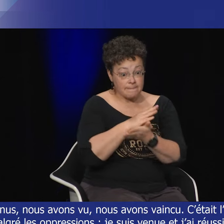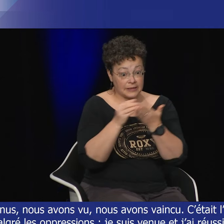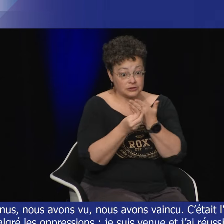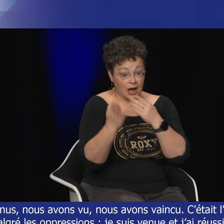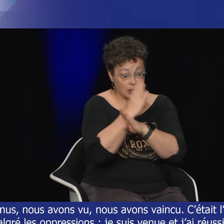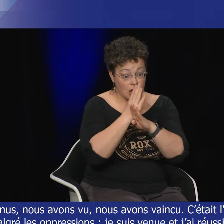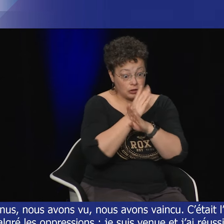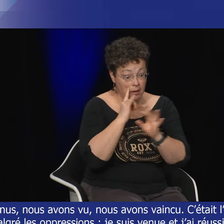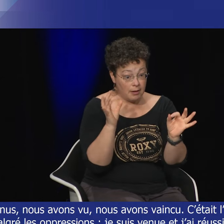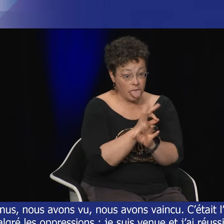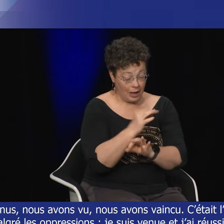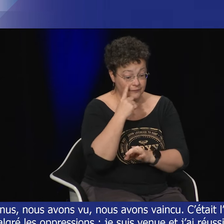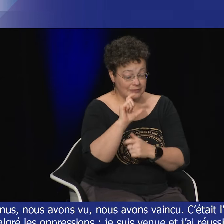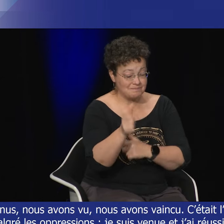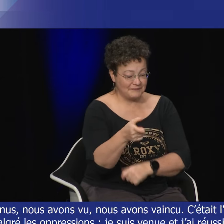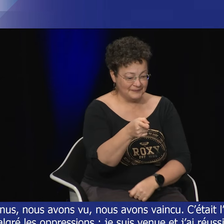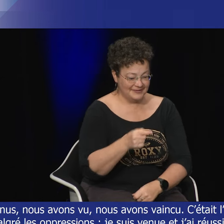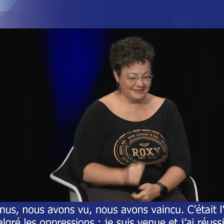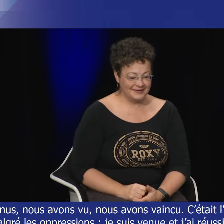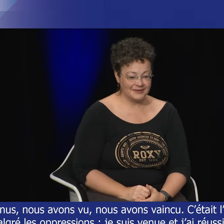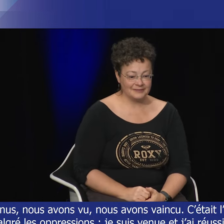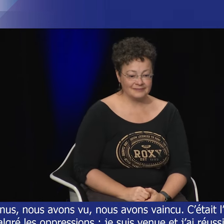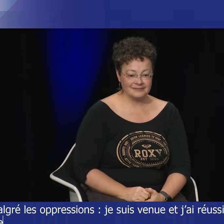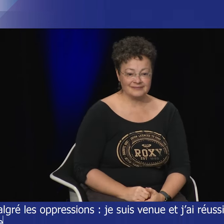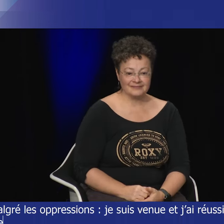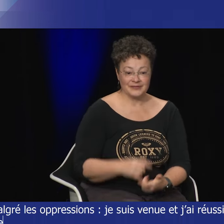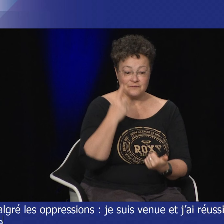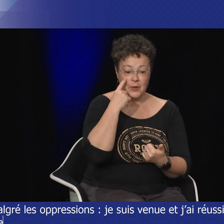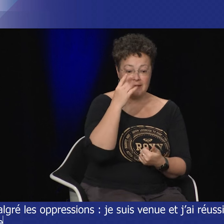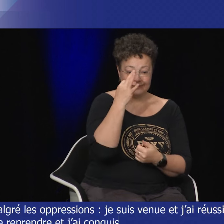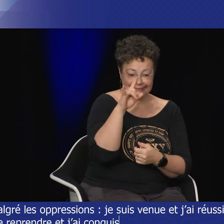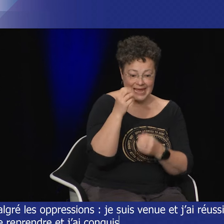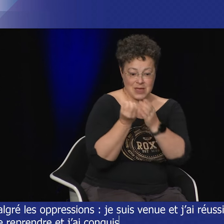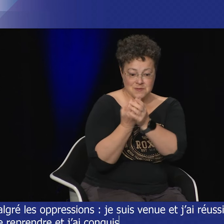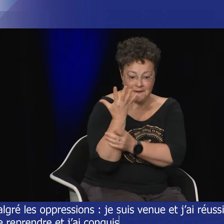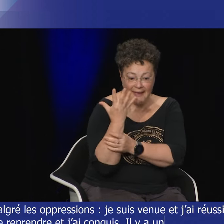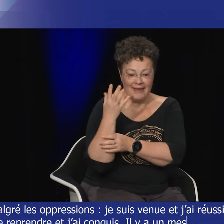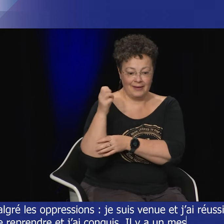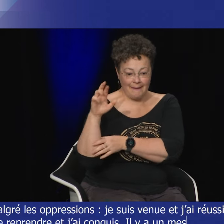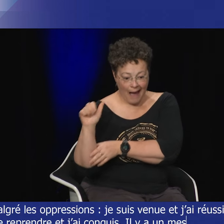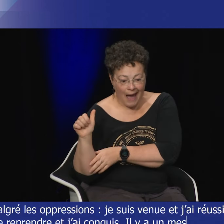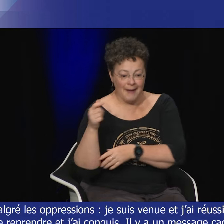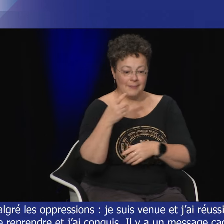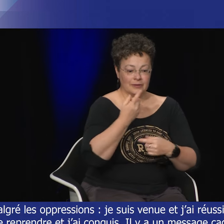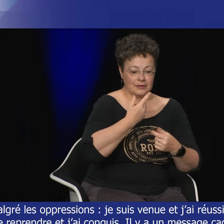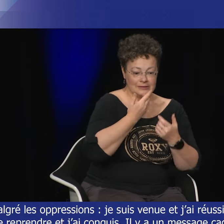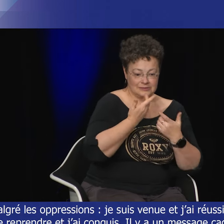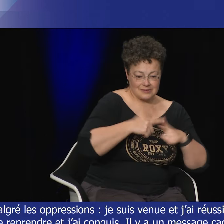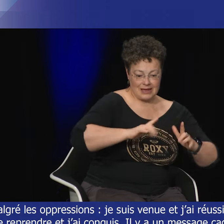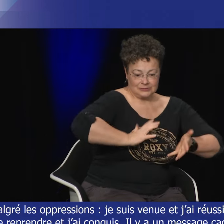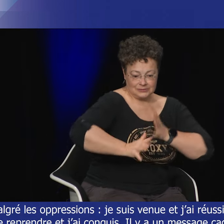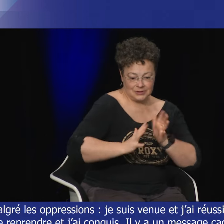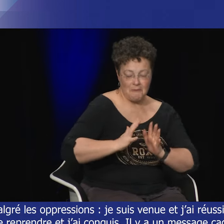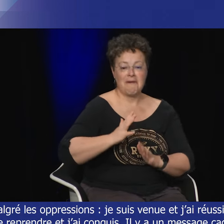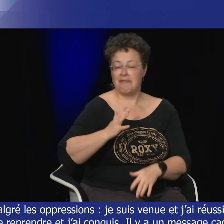j'ai conquis voilà c'est ça l'idée il y un message caché on va le voir maintenant dans cette peinture une